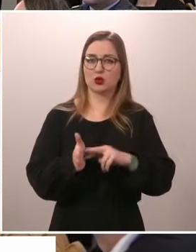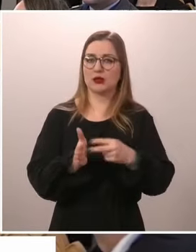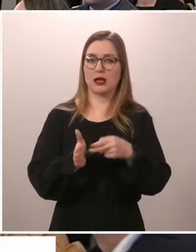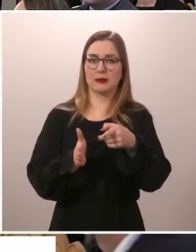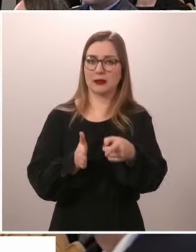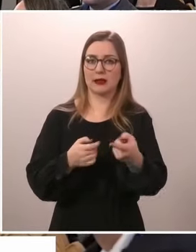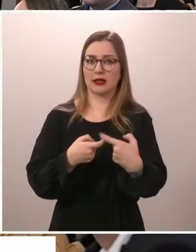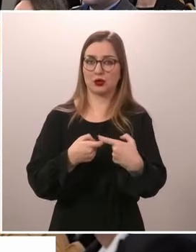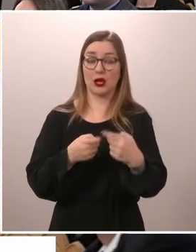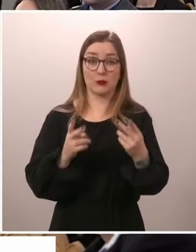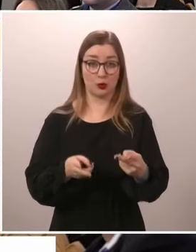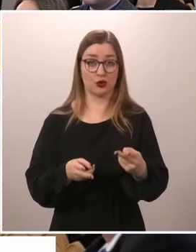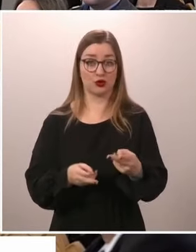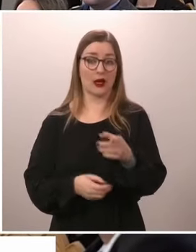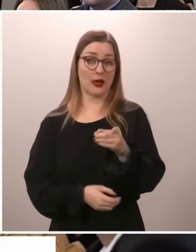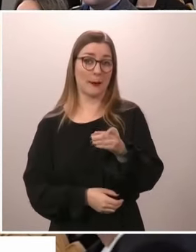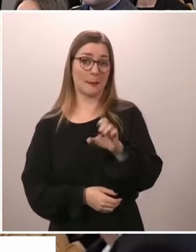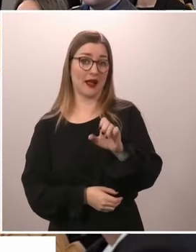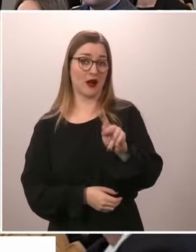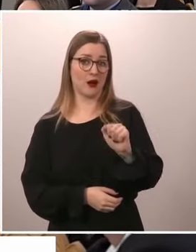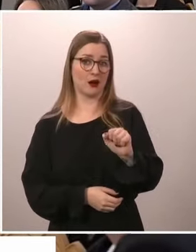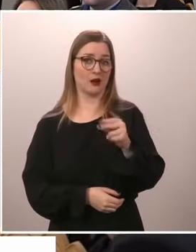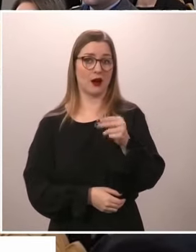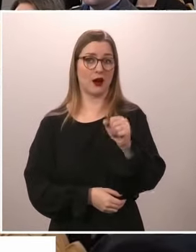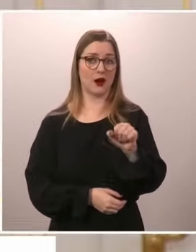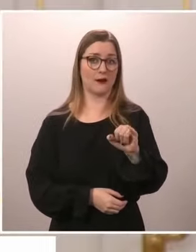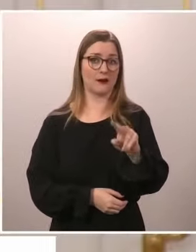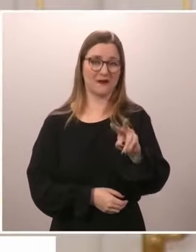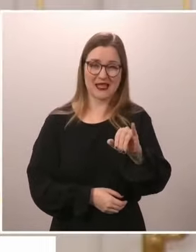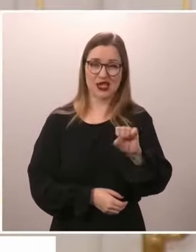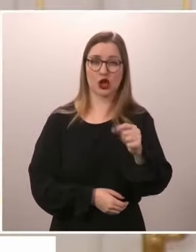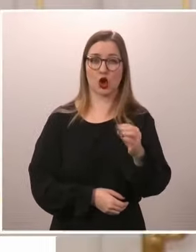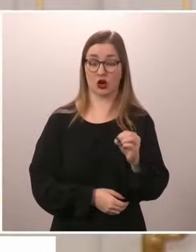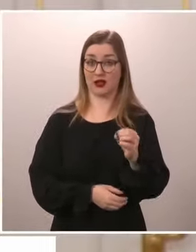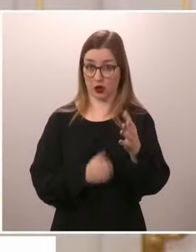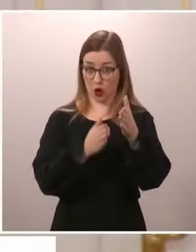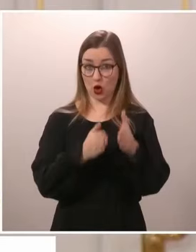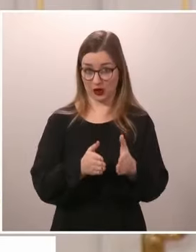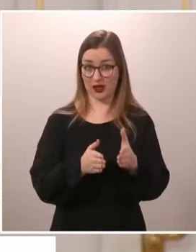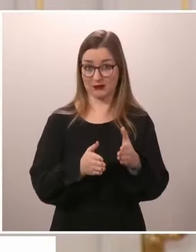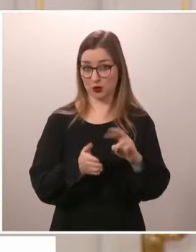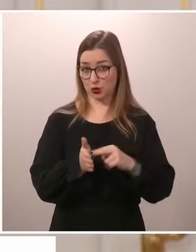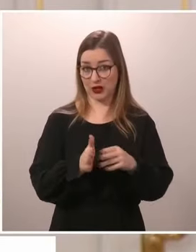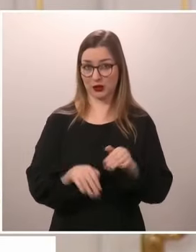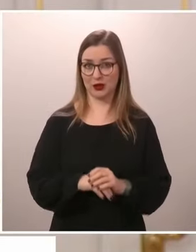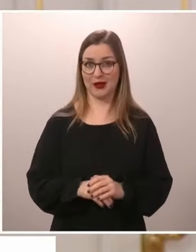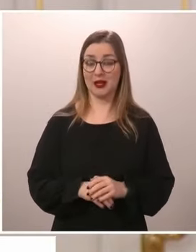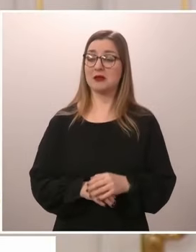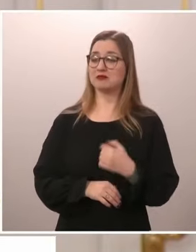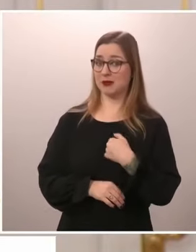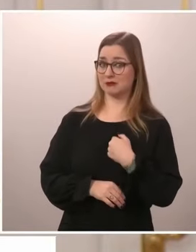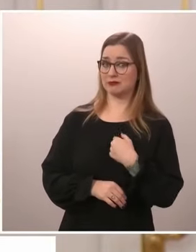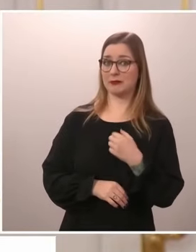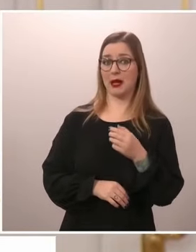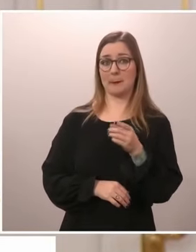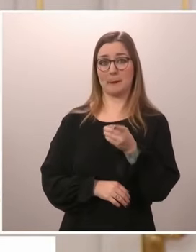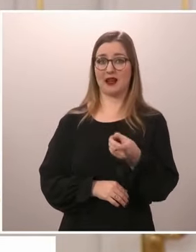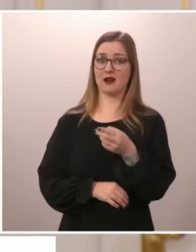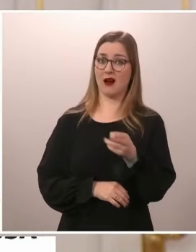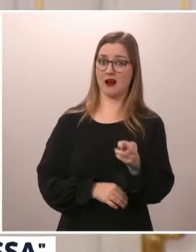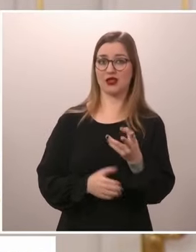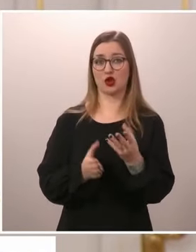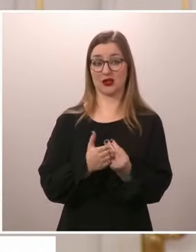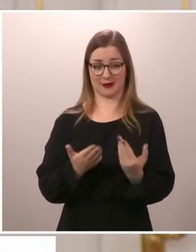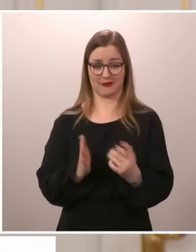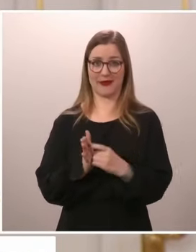kaavaillut Pekka Haavistolla minkälaista roolia? Mä kävin itse asiassa lounaalla Pekka Haaviston kanssa tässä tällä viikolla, ja